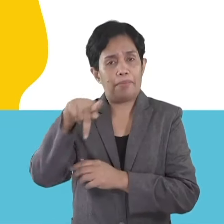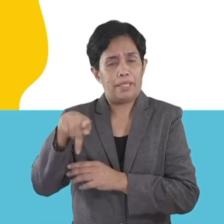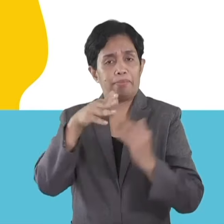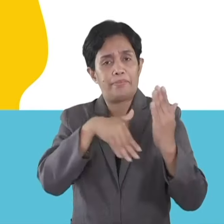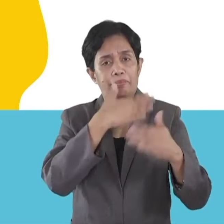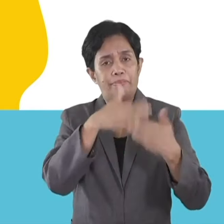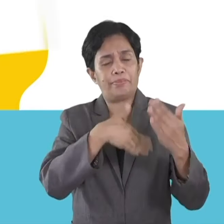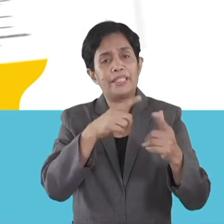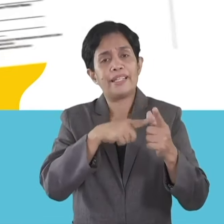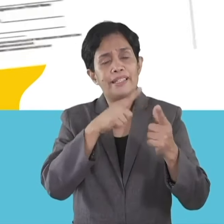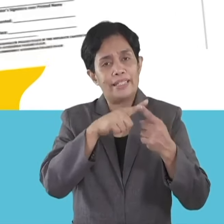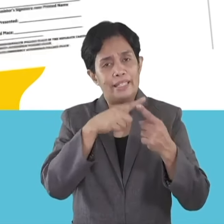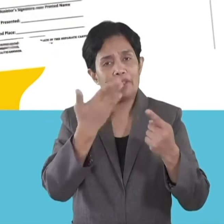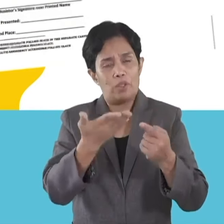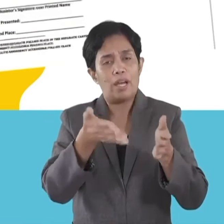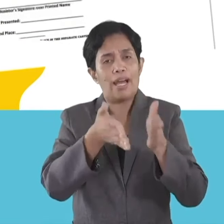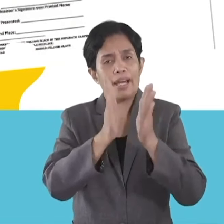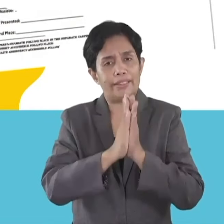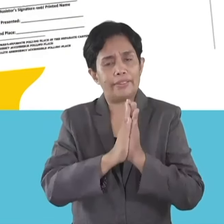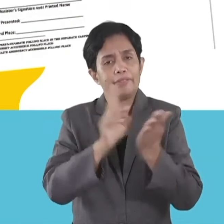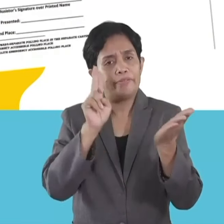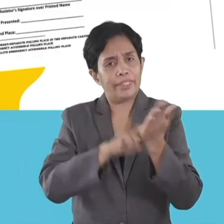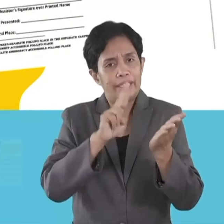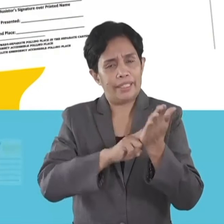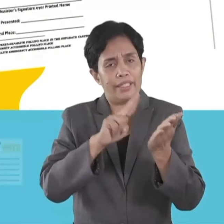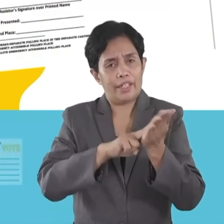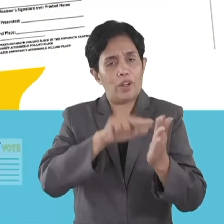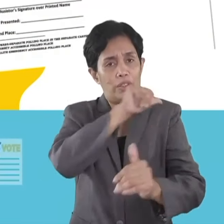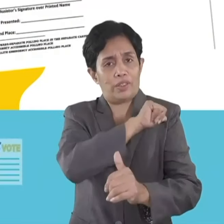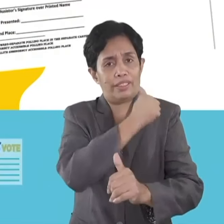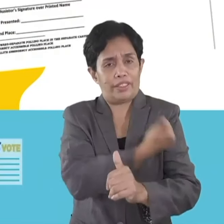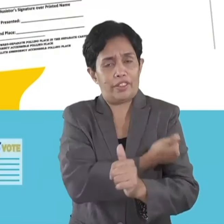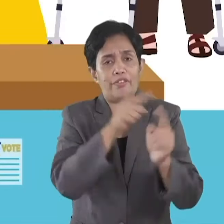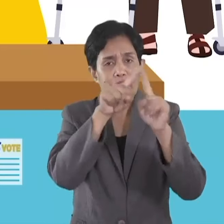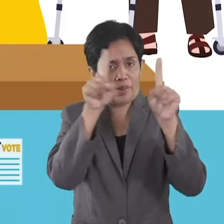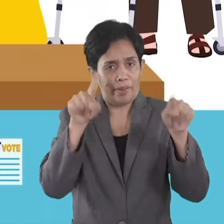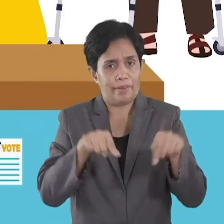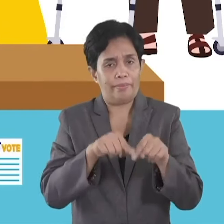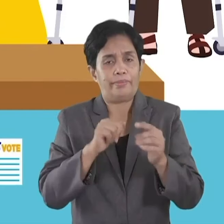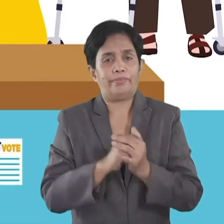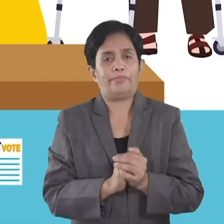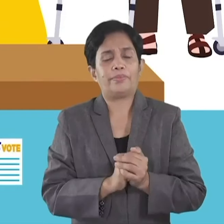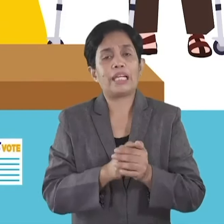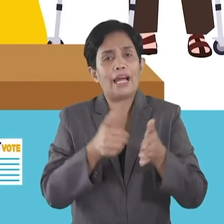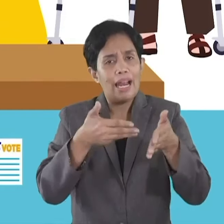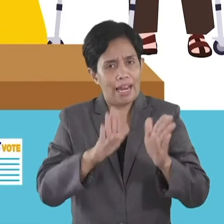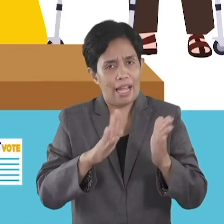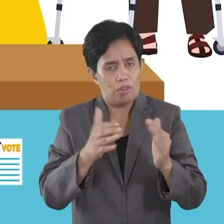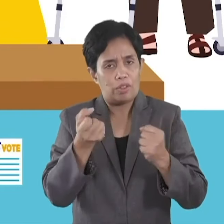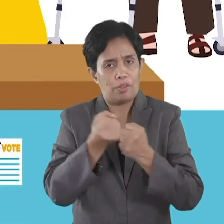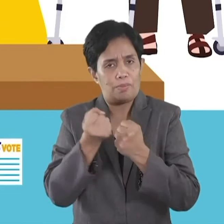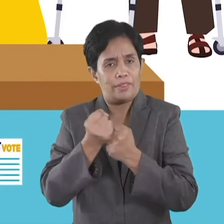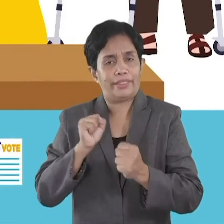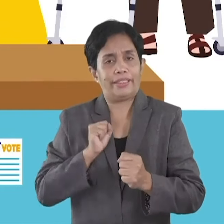procedure, hangyoon kang mo fill out o authorization form. Kini mo tugot sa support staff na kuhaon